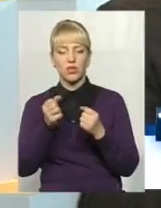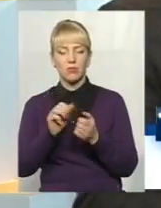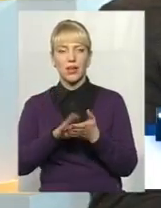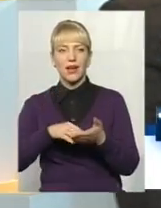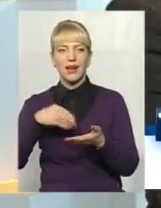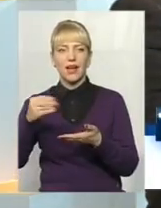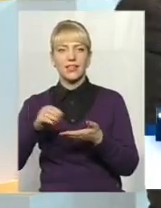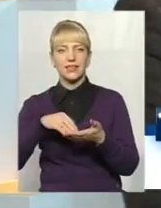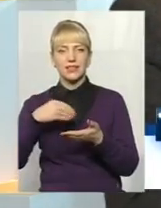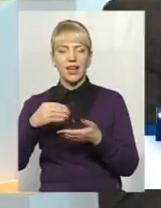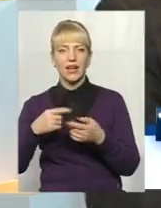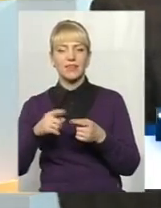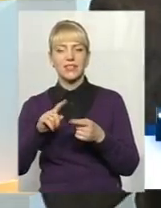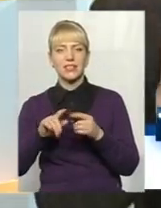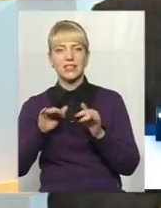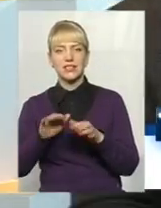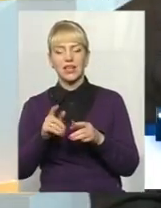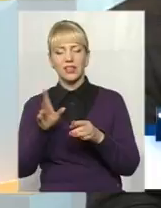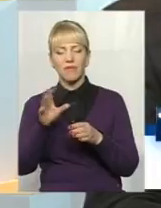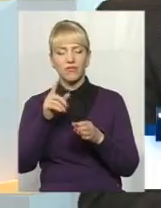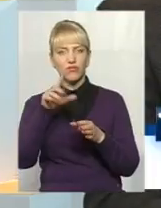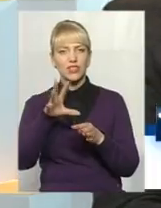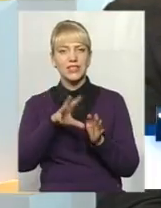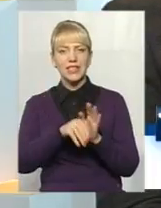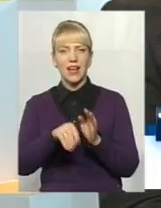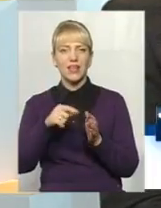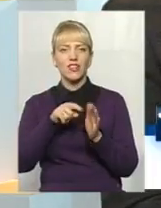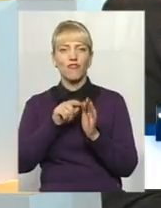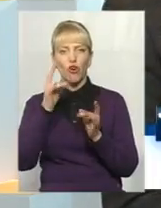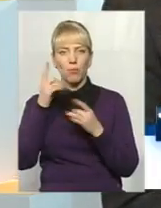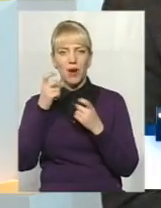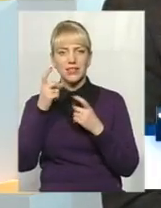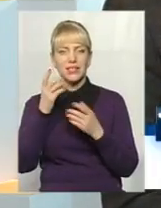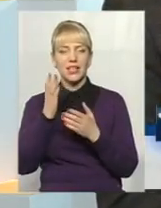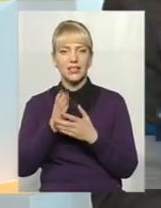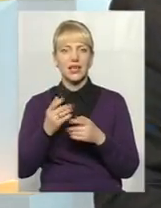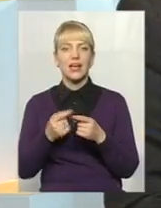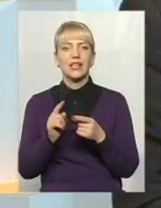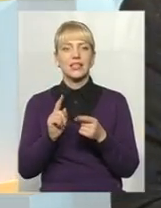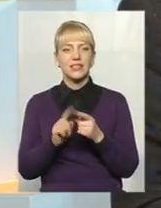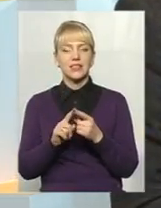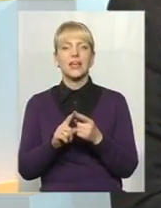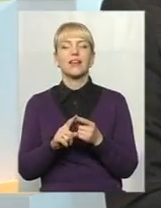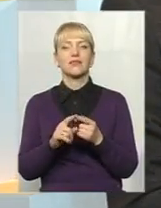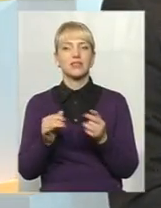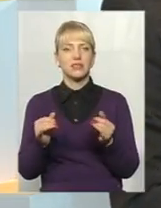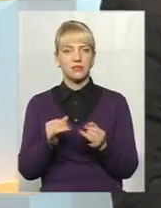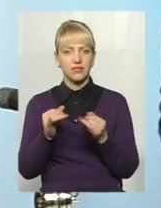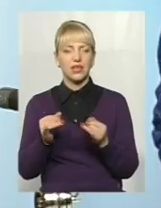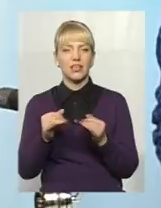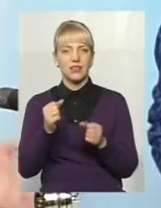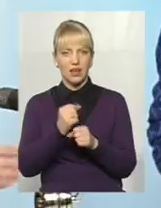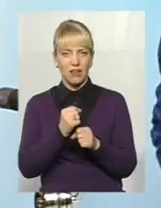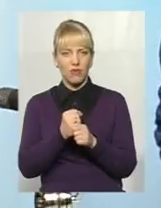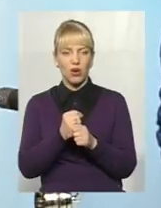повністю інформацію, де нас в Фейсбуці, де нас знайти на сайті і все інше. І це дуже дієво. Дійсно, якщо